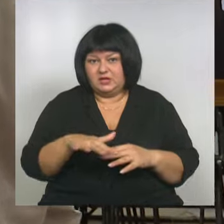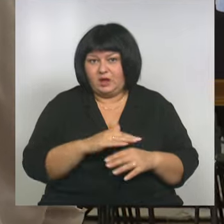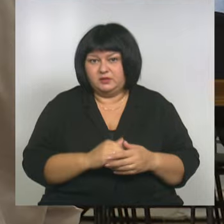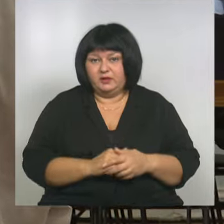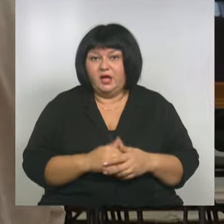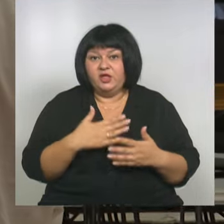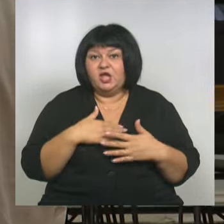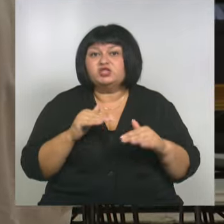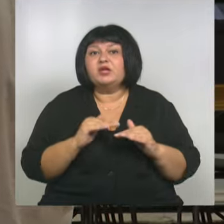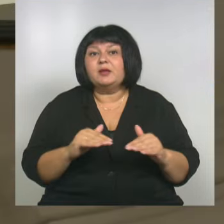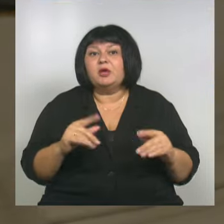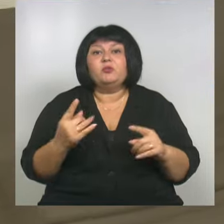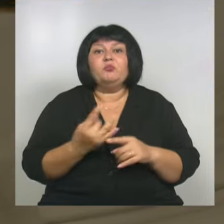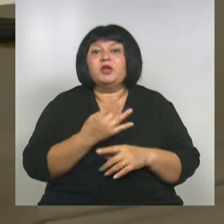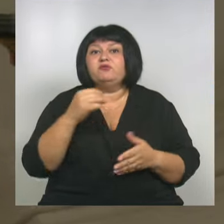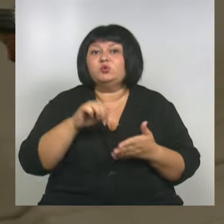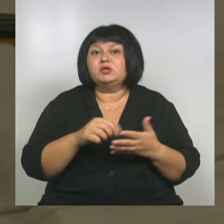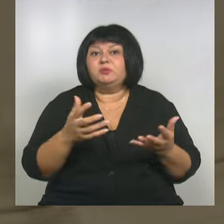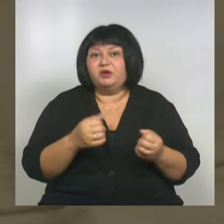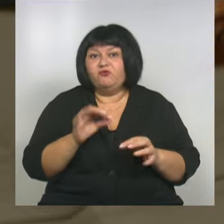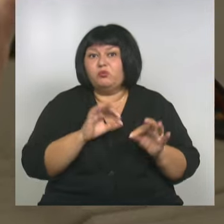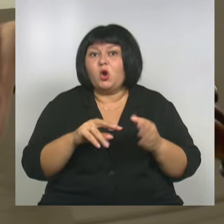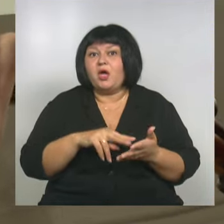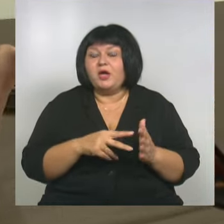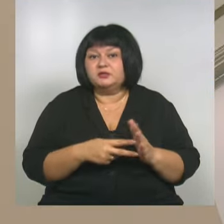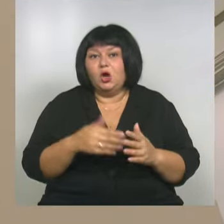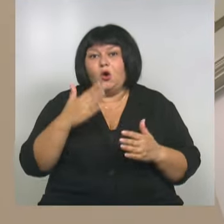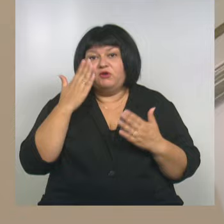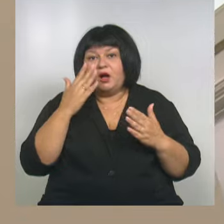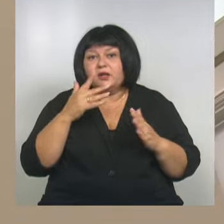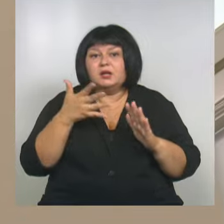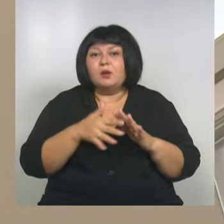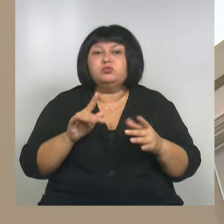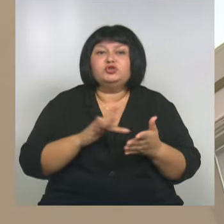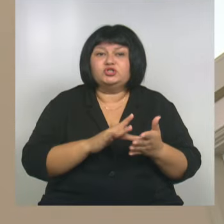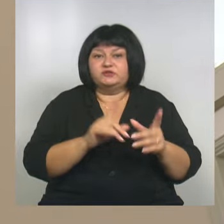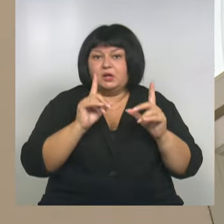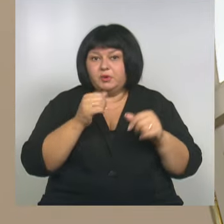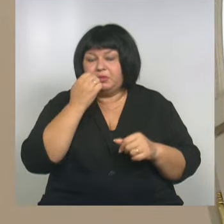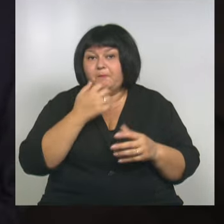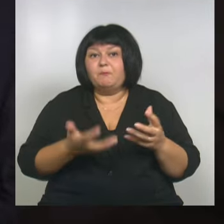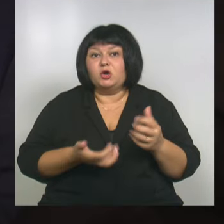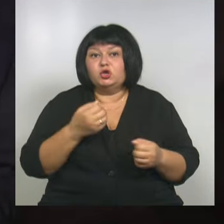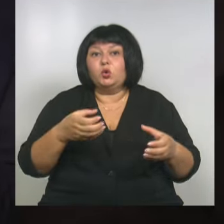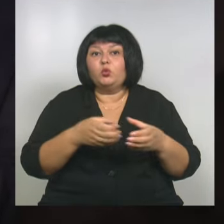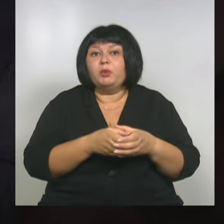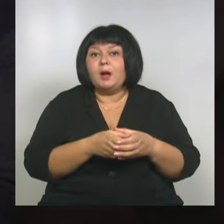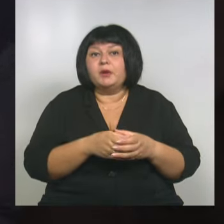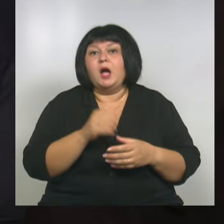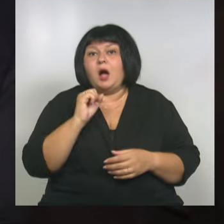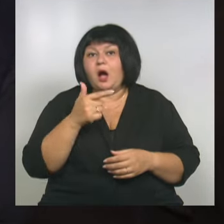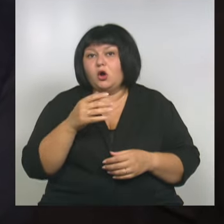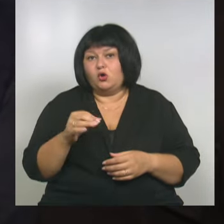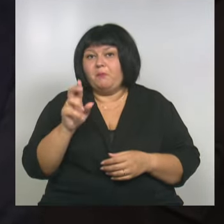Наши ребята впервые приняли участие в проекте. увлекательное путешествие они отправились благодаря поддержке группы компаний «Агробелогорье».